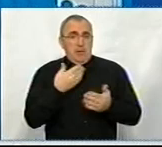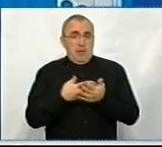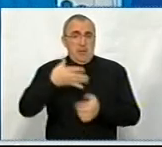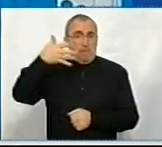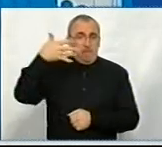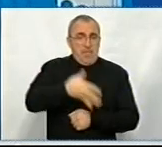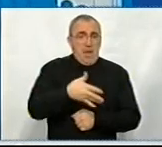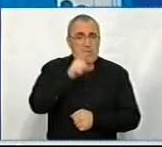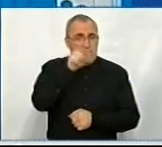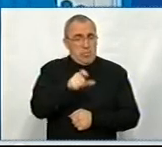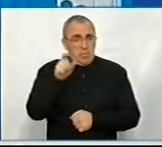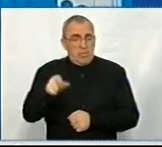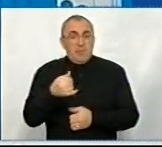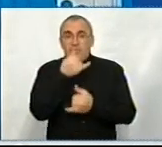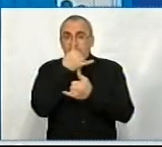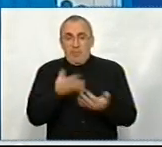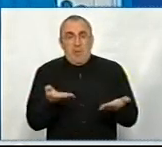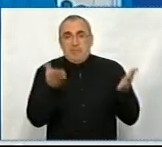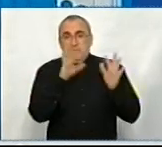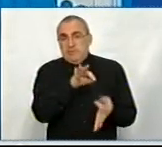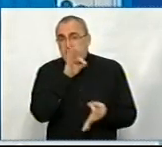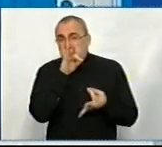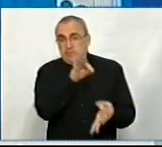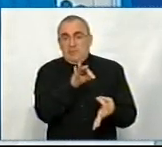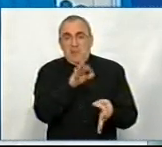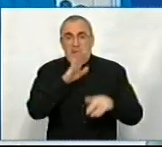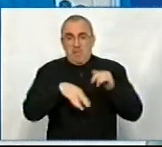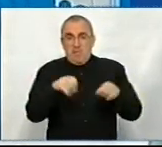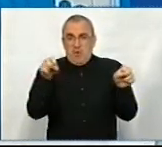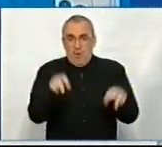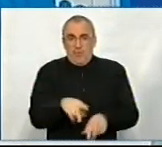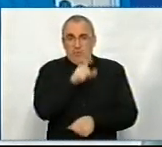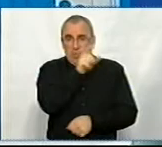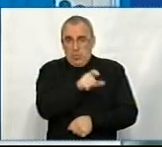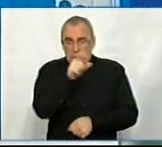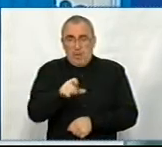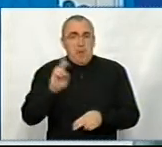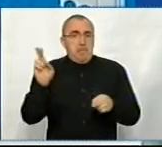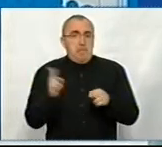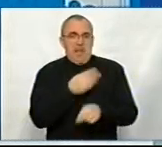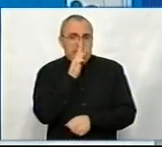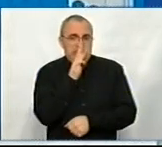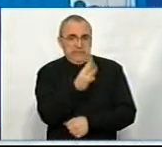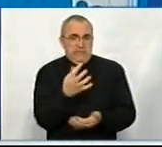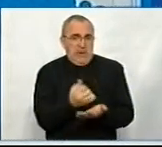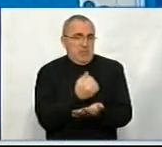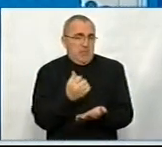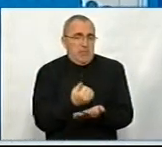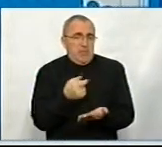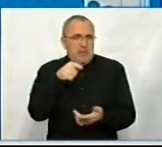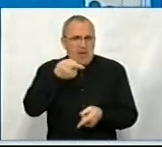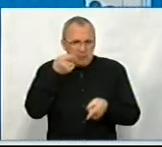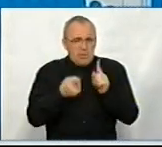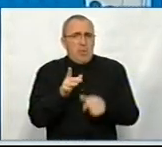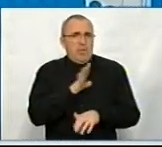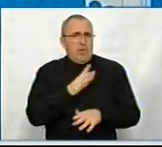тисяч людей, і ми не можемо їх залишити, цих професіоналів і людей, без зарплати. Там дійсно були великі